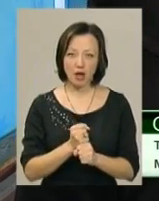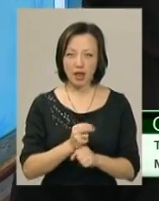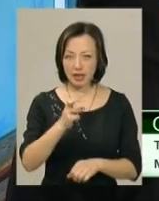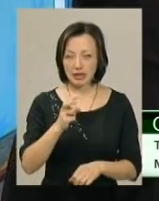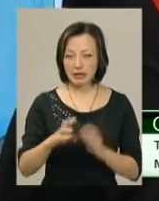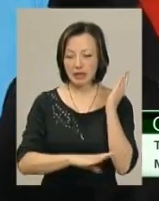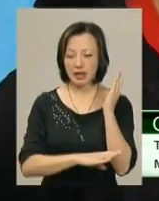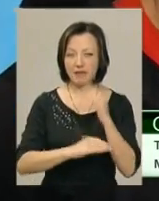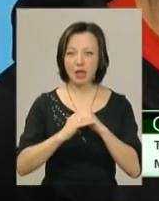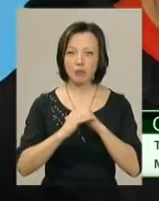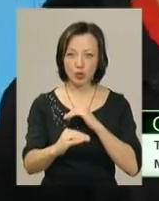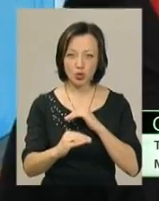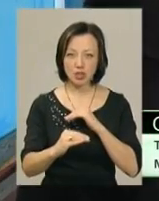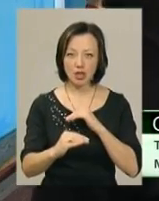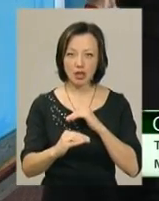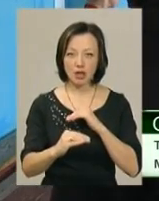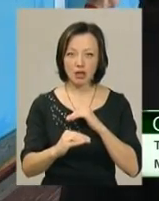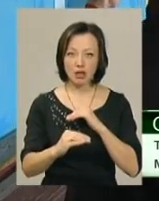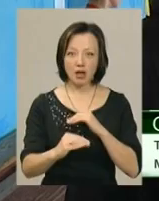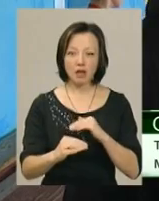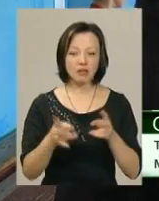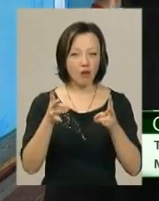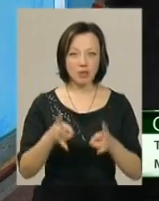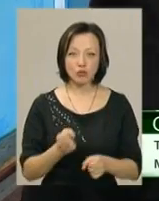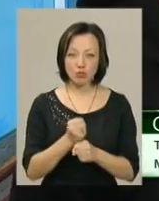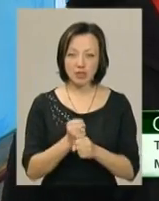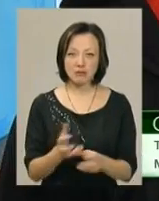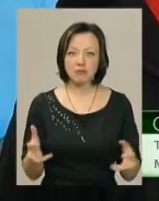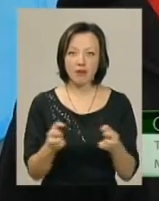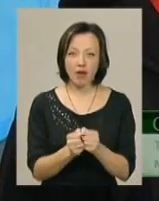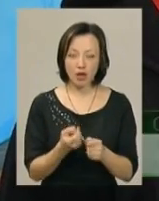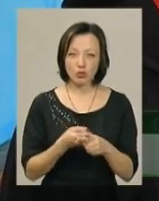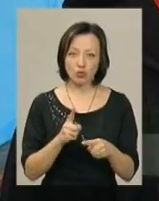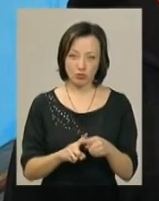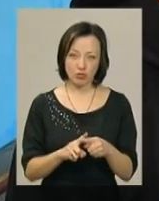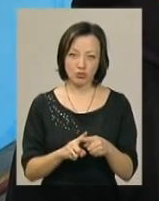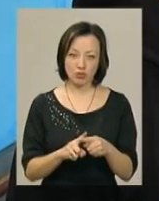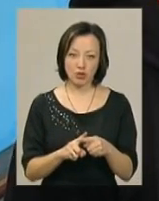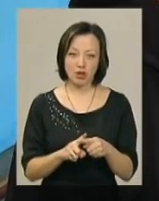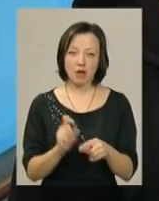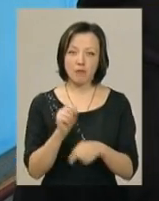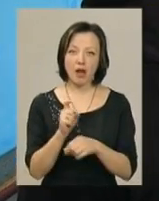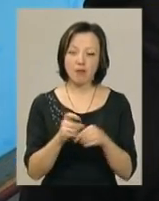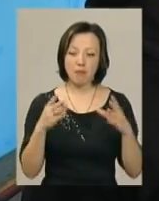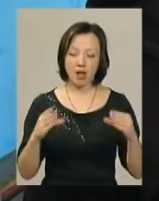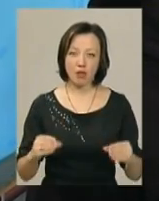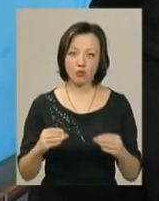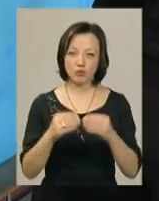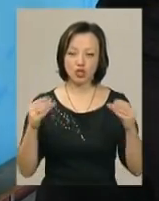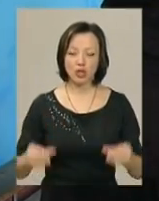дерев'яній підлозі, тут досить травматично робити захвати. Тому вправи з палароновими щитами, вони